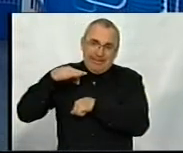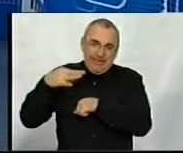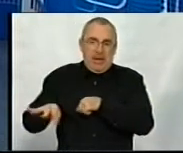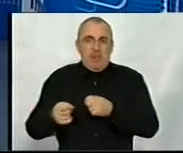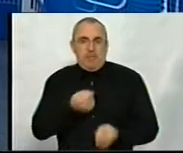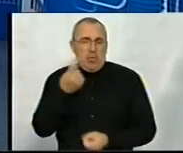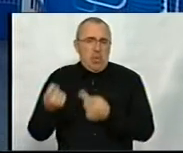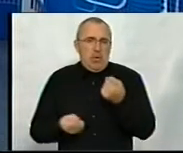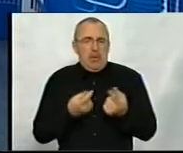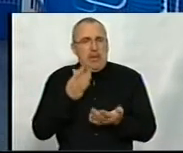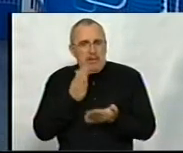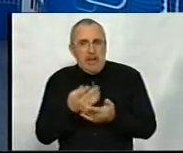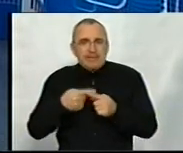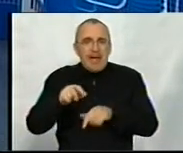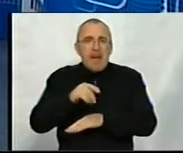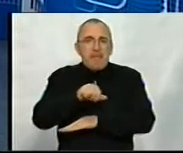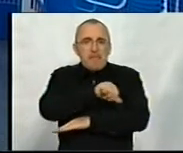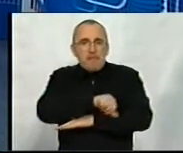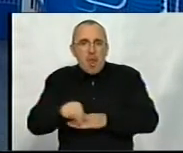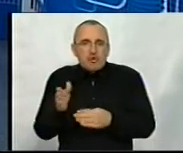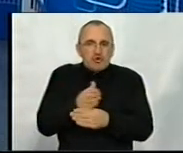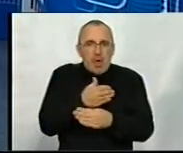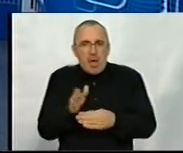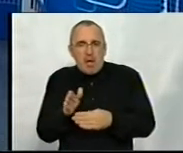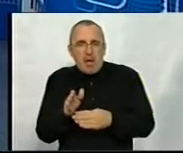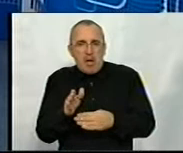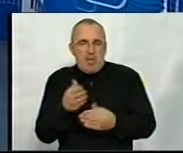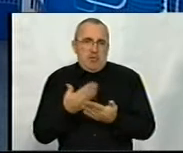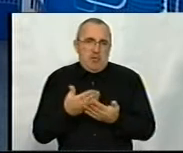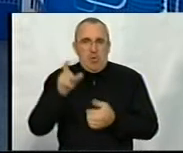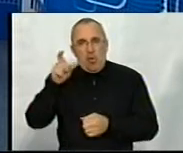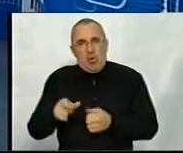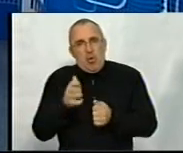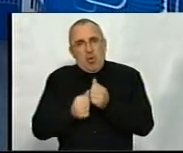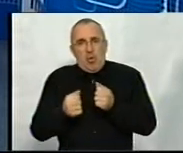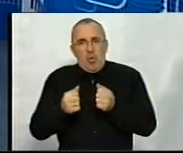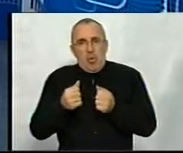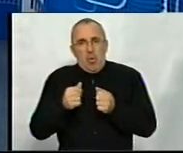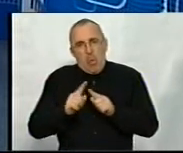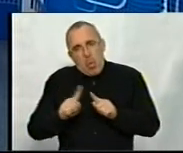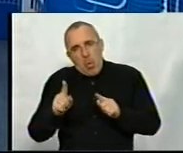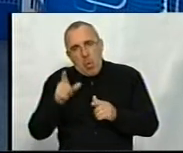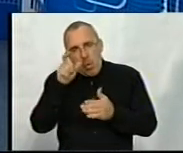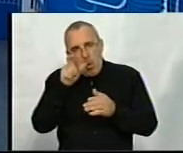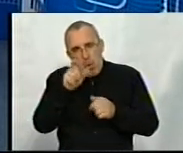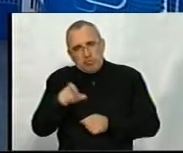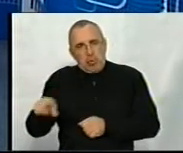прояви? Чи є ця межа, як її розпізнати? Чи це для кожної людини вона особиста?